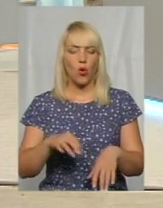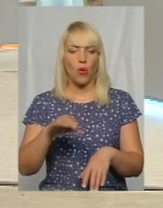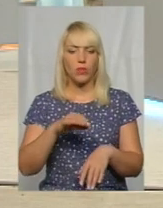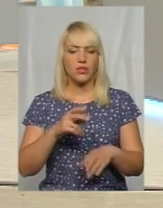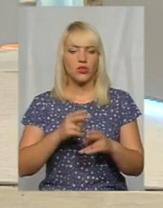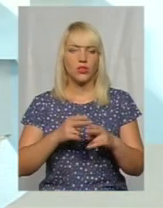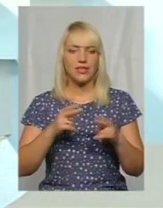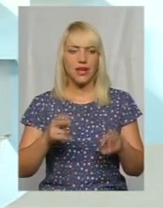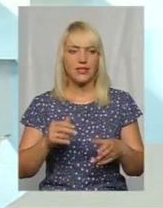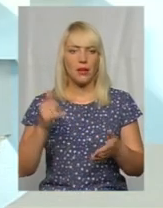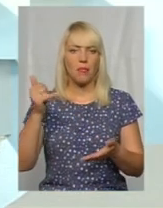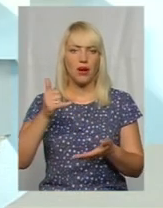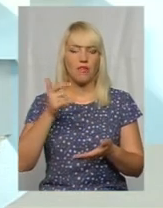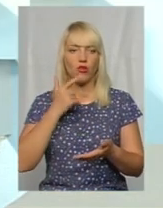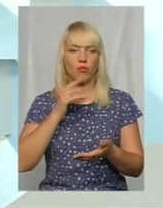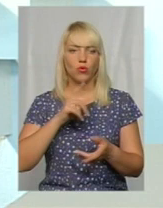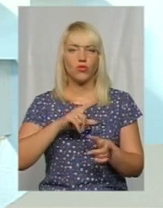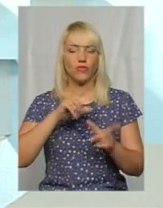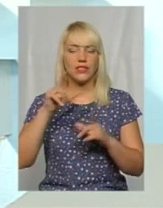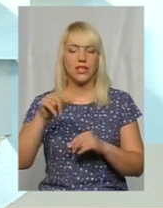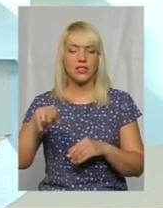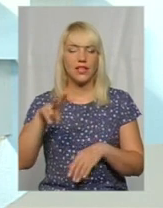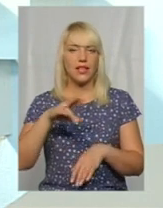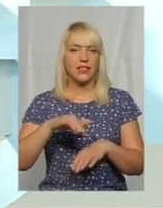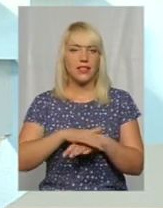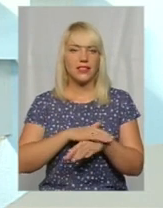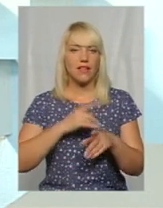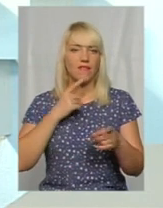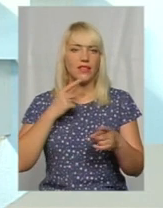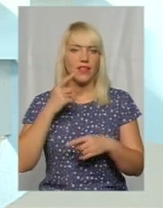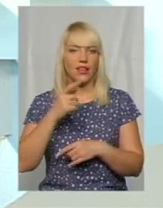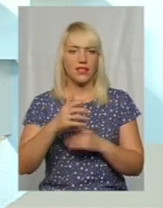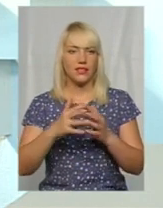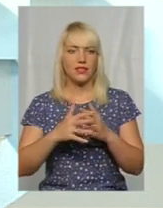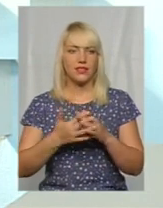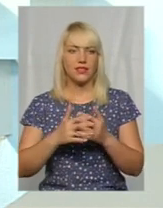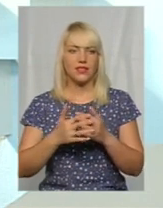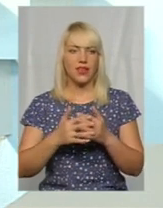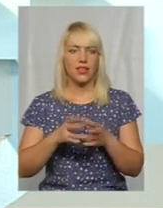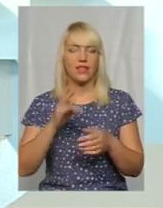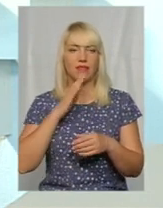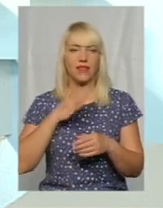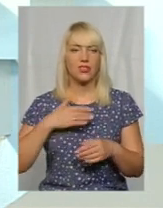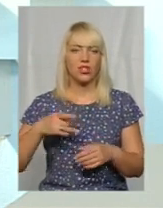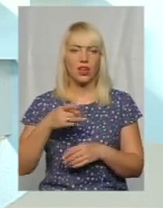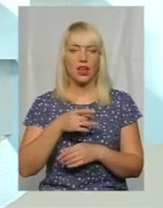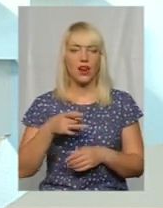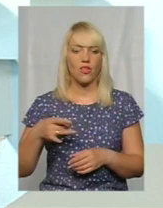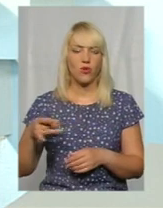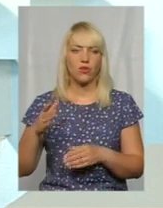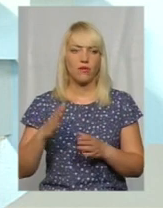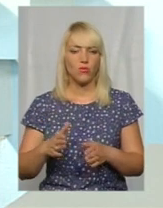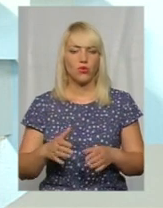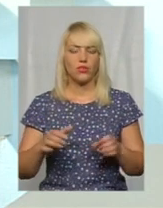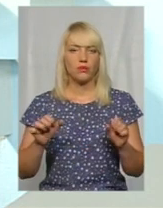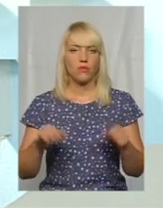крові, вони будуть виїжджати до населення у віддаленні села наших районів і будуть